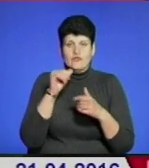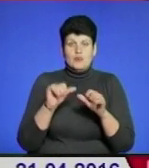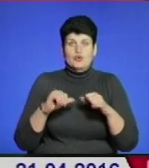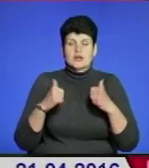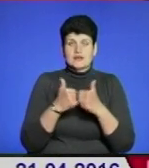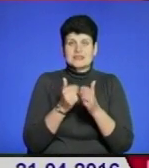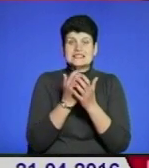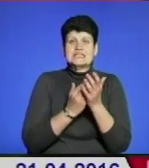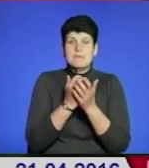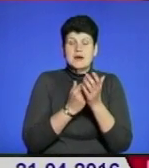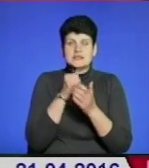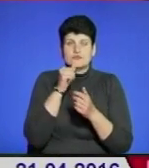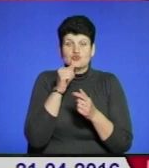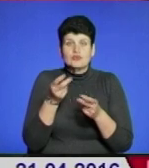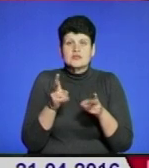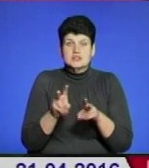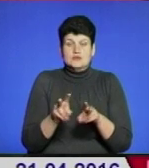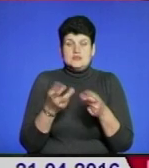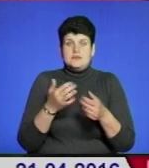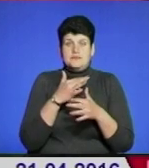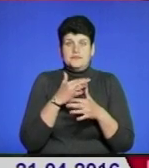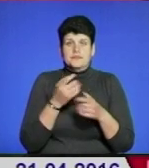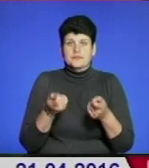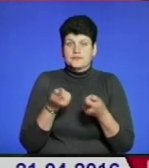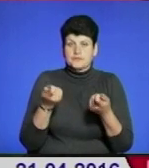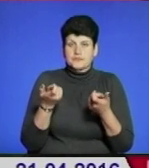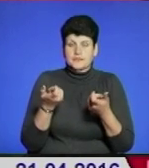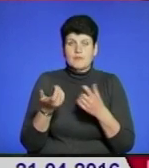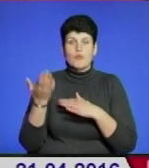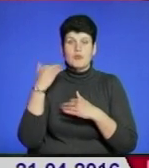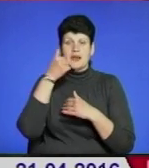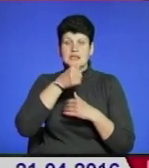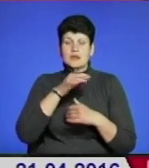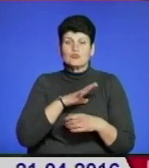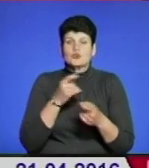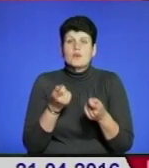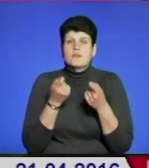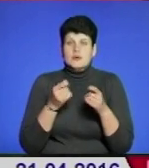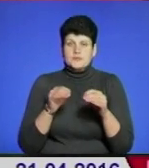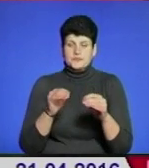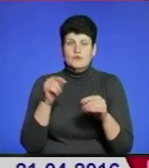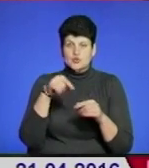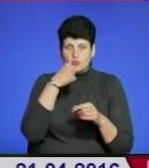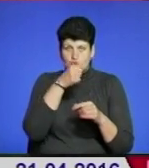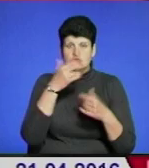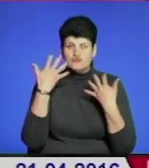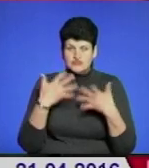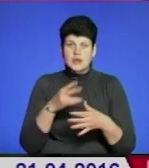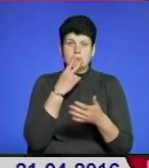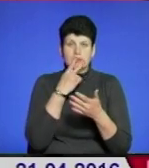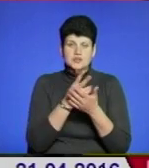запасів цукру залишилося небагато. Попередній рік досить незначна була площа. В цьому році вже бачимо, що є